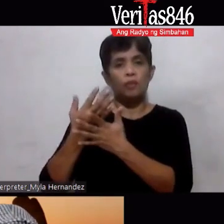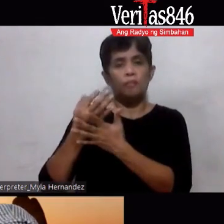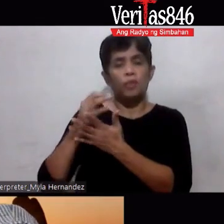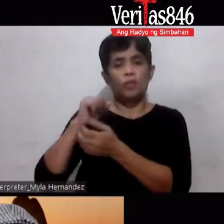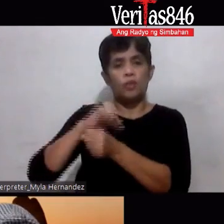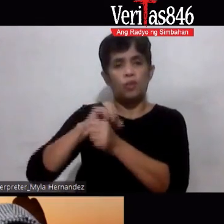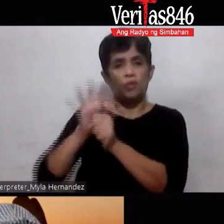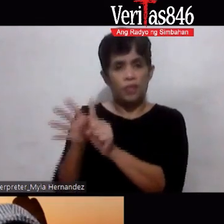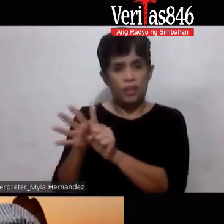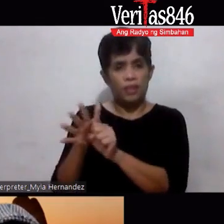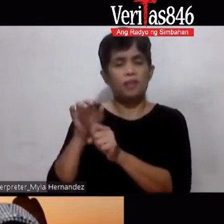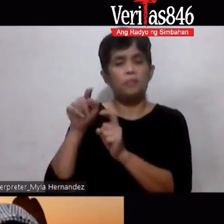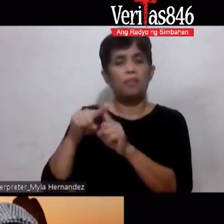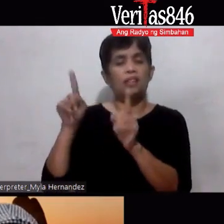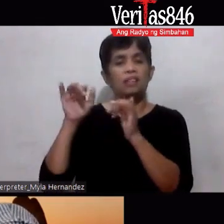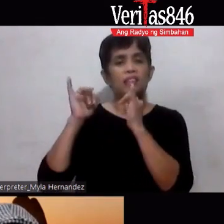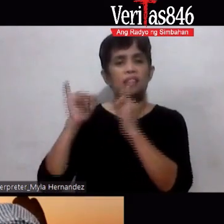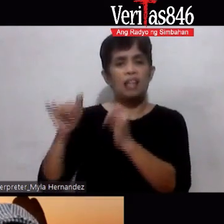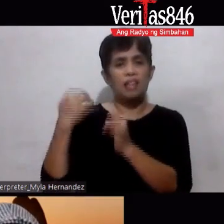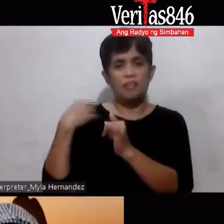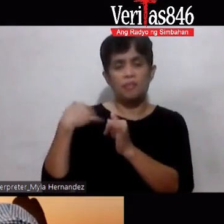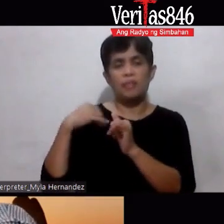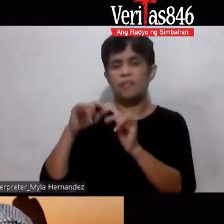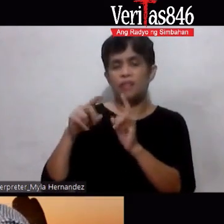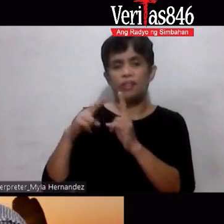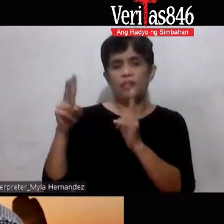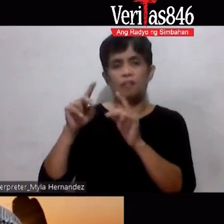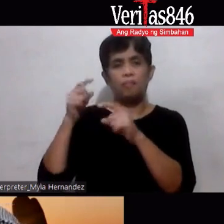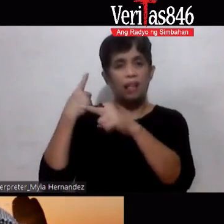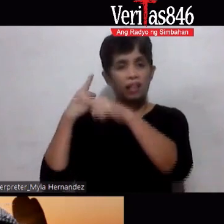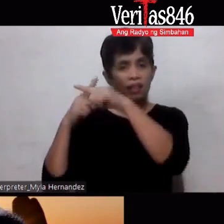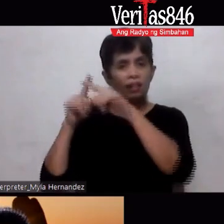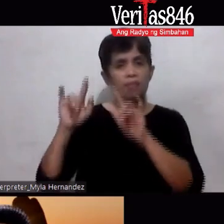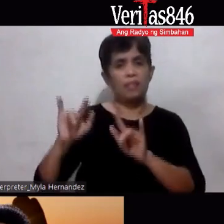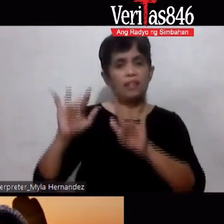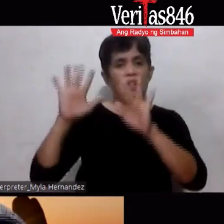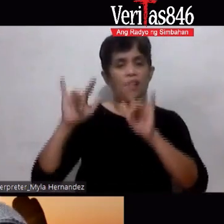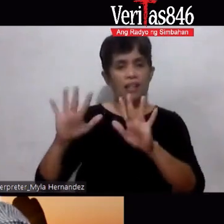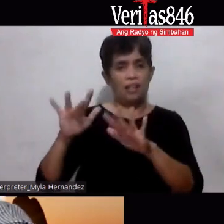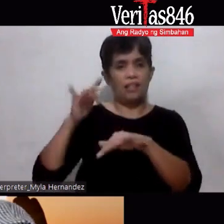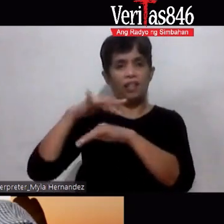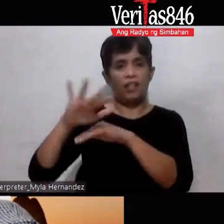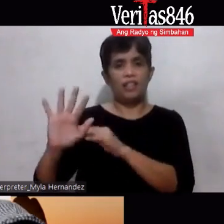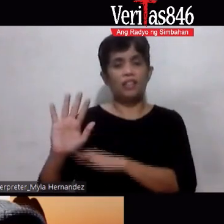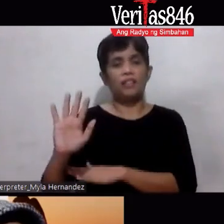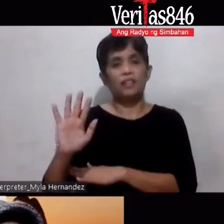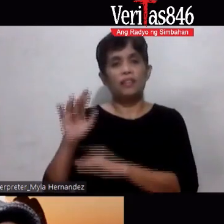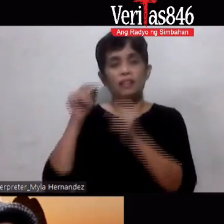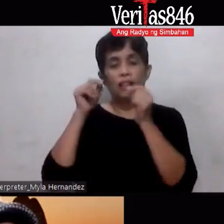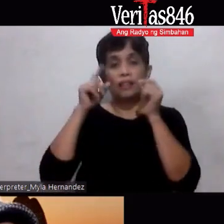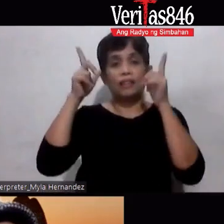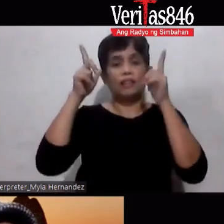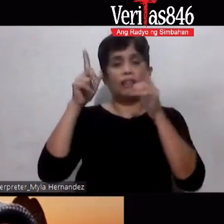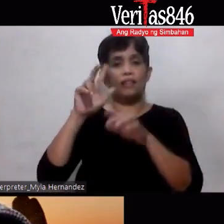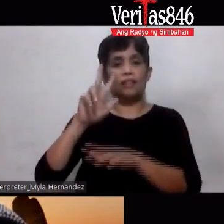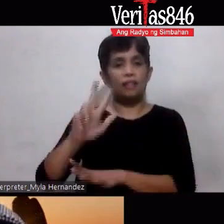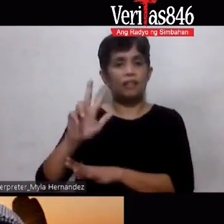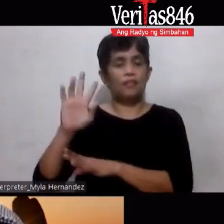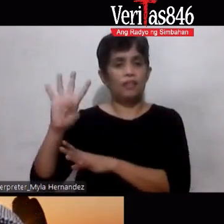magaan Very positive Sabi niya Maaga siya Nag-gasing this morning 3.30 a.m Nag-gasing na siya